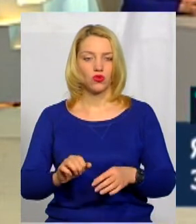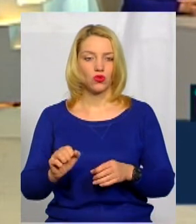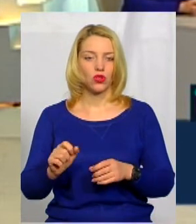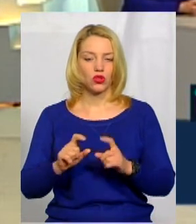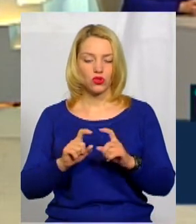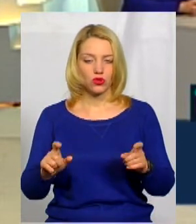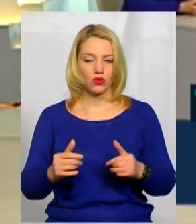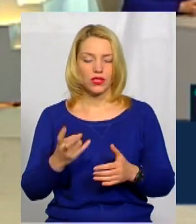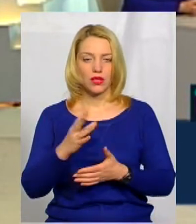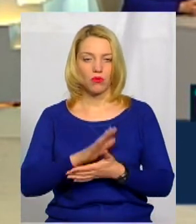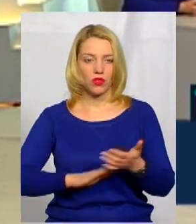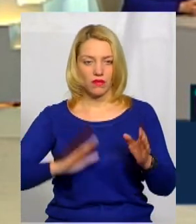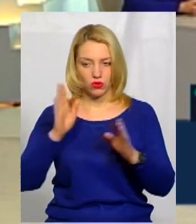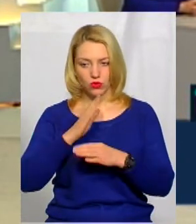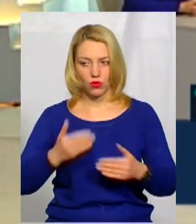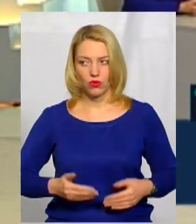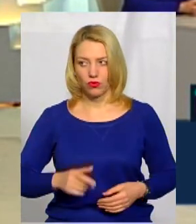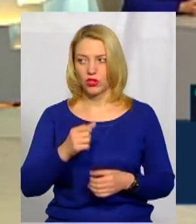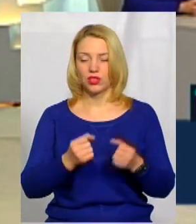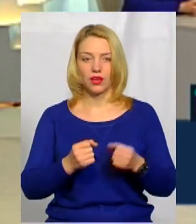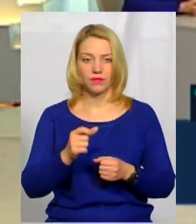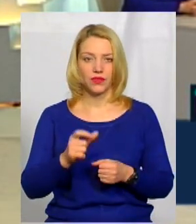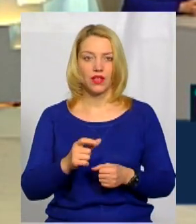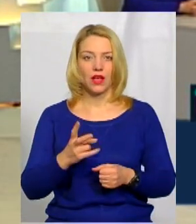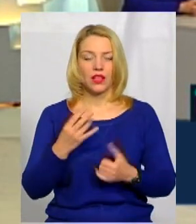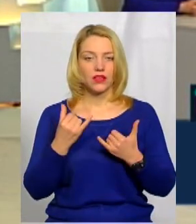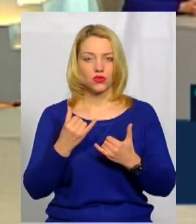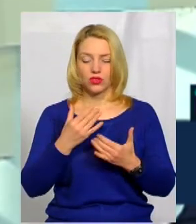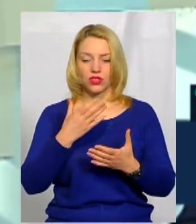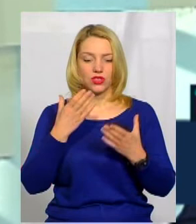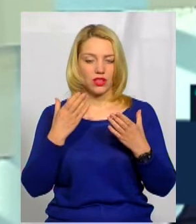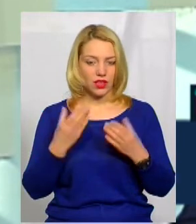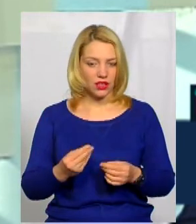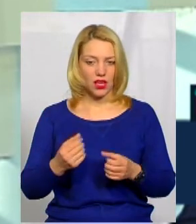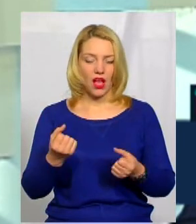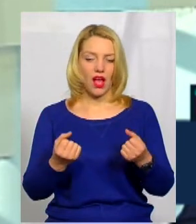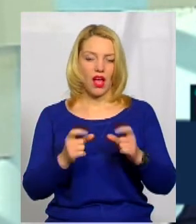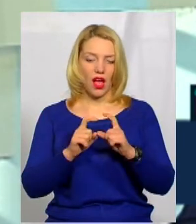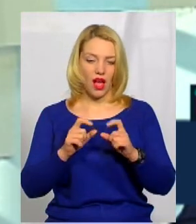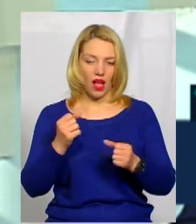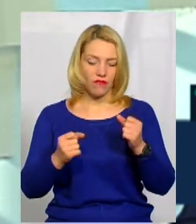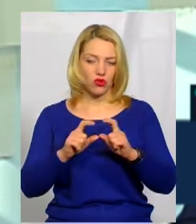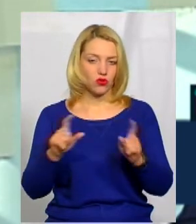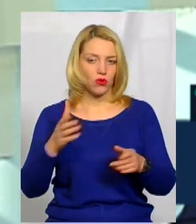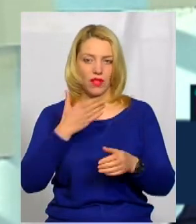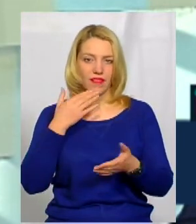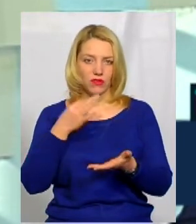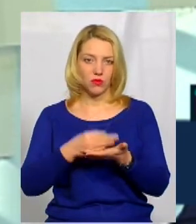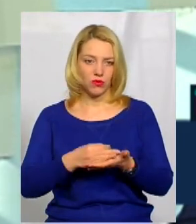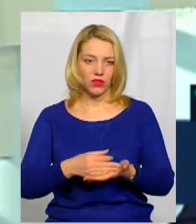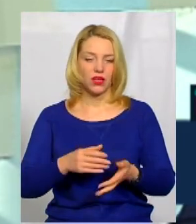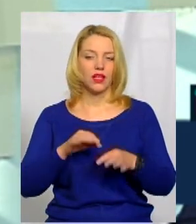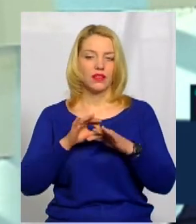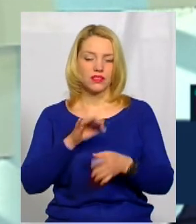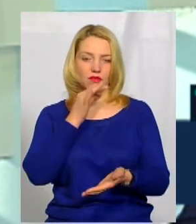подальшу долю водія? На сьогоднішній день автошкола не несе відповідальності, за нього несе відповідальність тільки водій